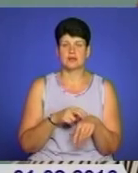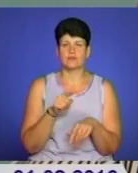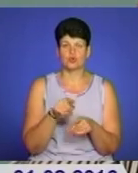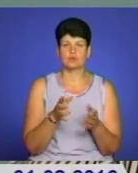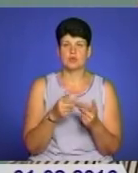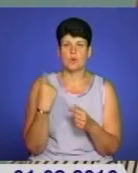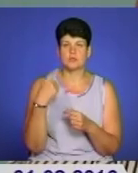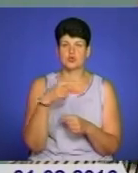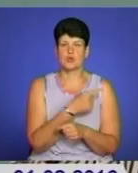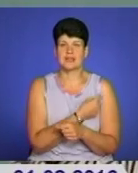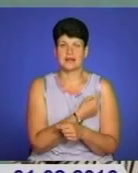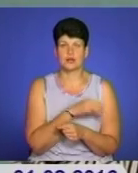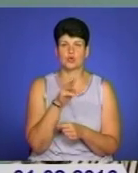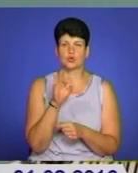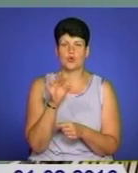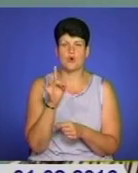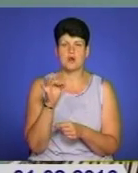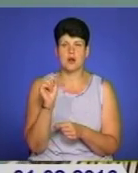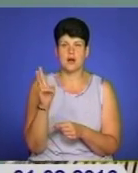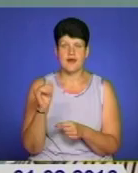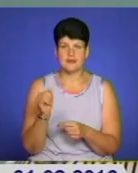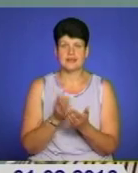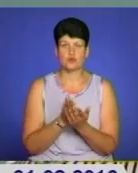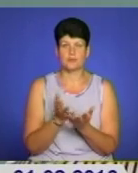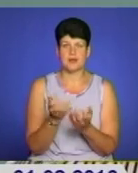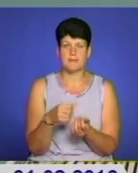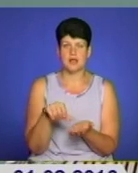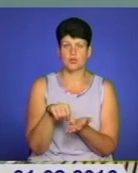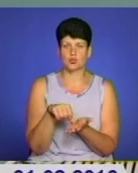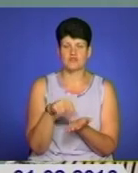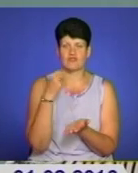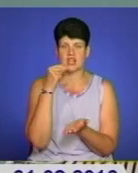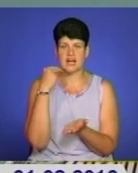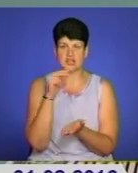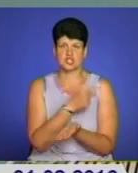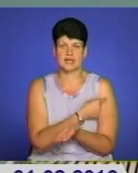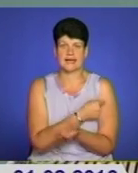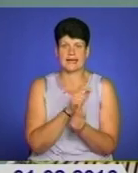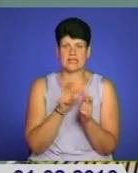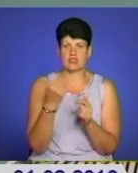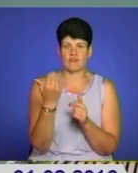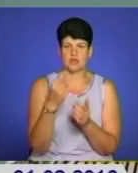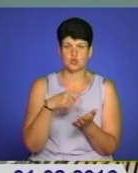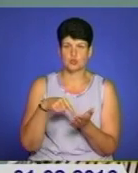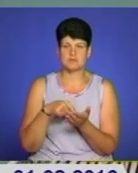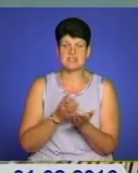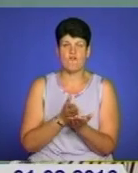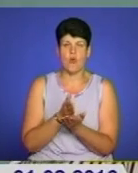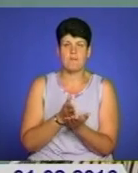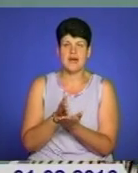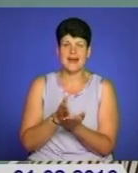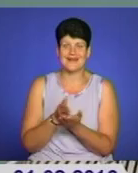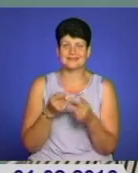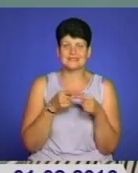обласної лікарні, торакальний хірург, приймали участь в кращих клініках вашого міста, в операціях.